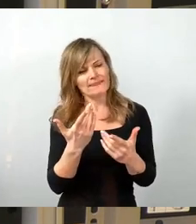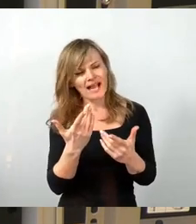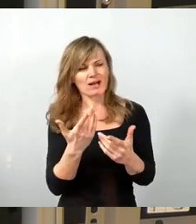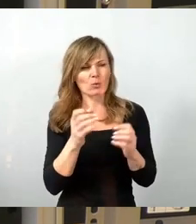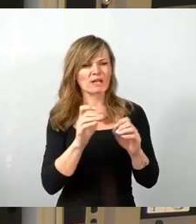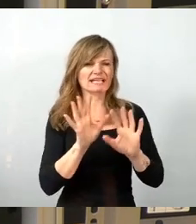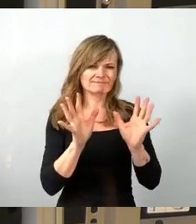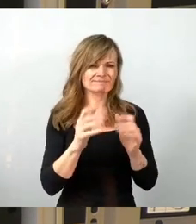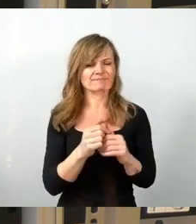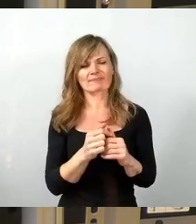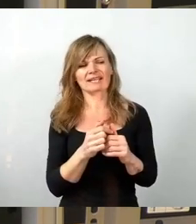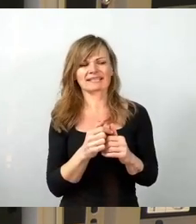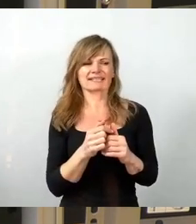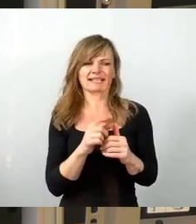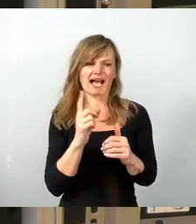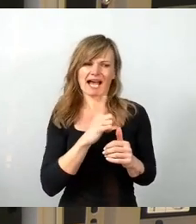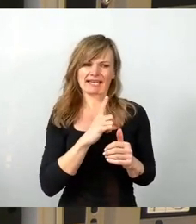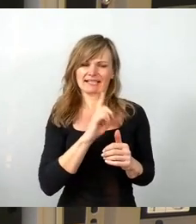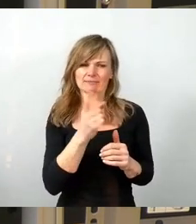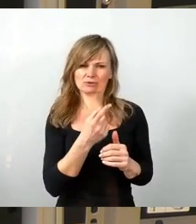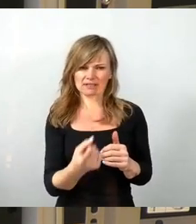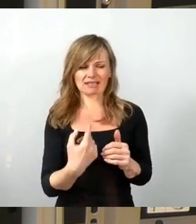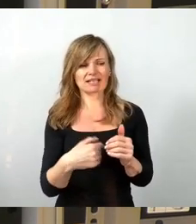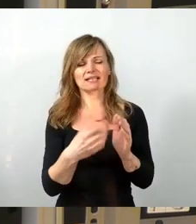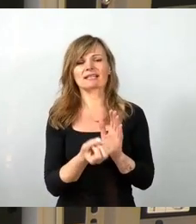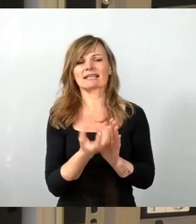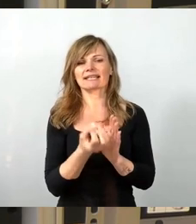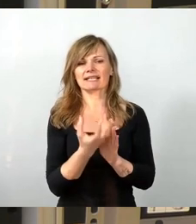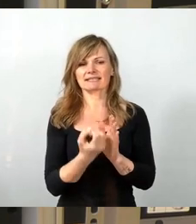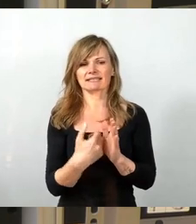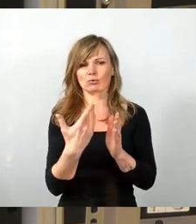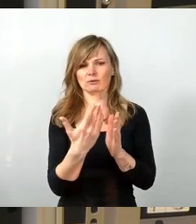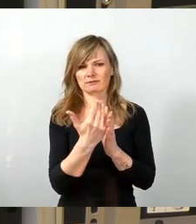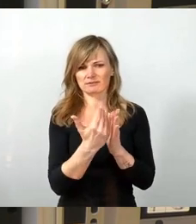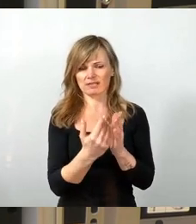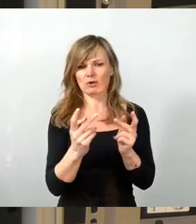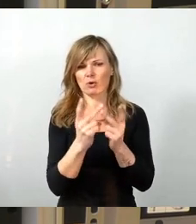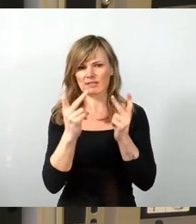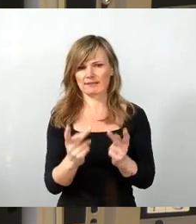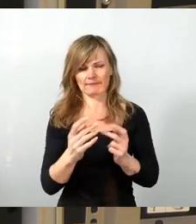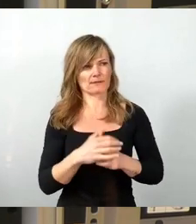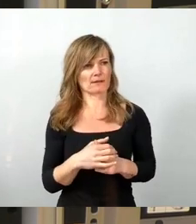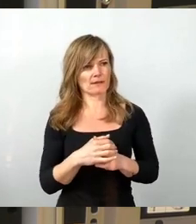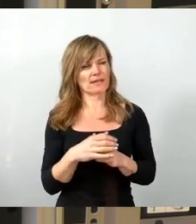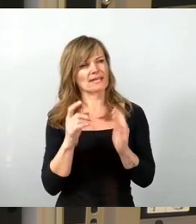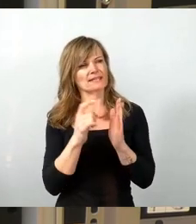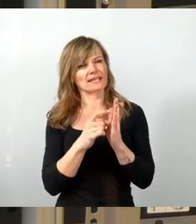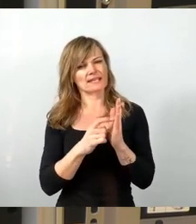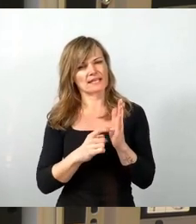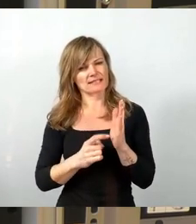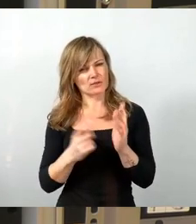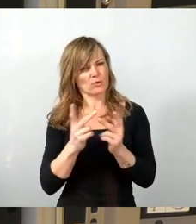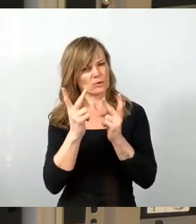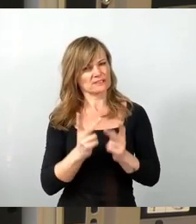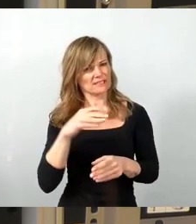so weit muss man nicht gehen, das Digitalisierungskonzept. Wenn gleich ich persönlich sage, im Digitalisierungskonzept steckt auch